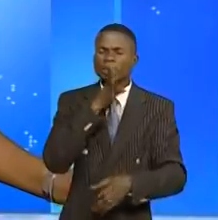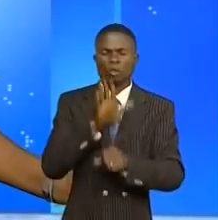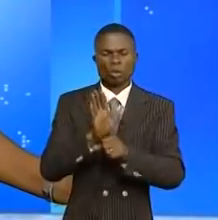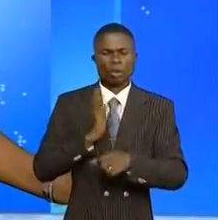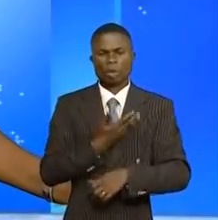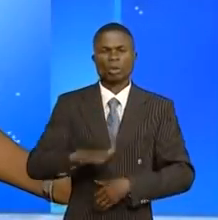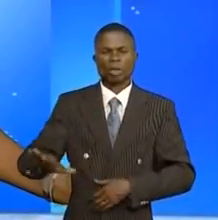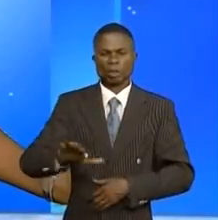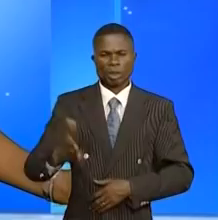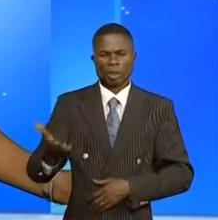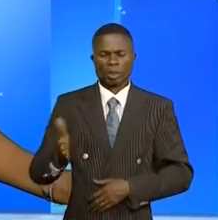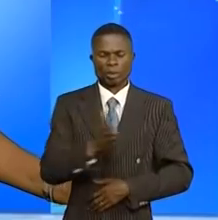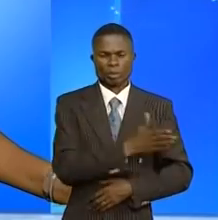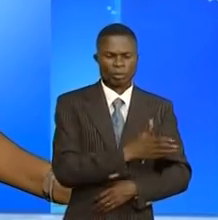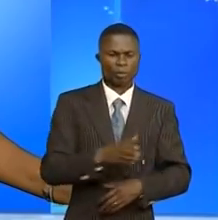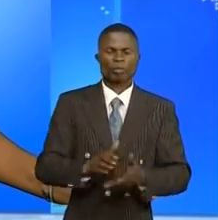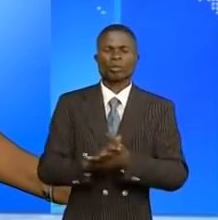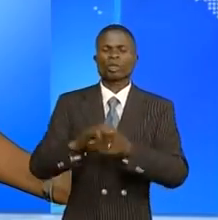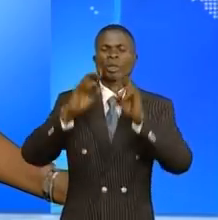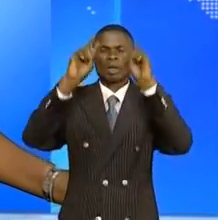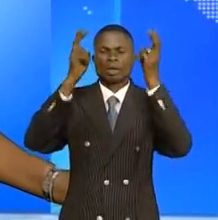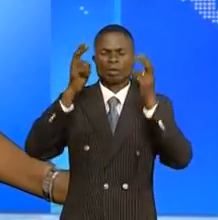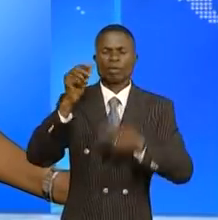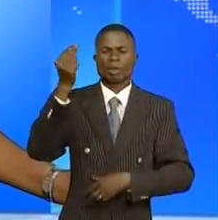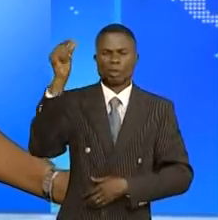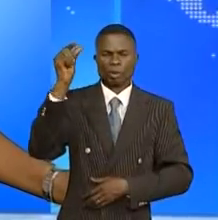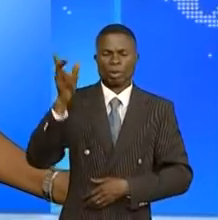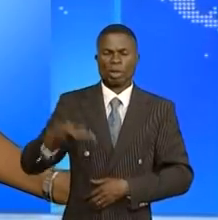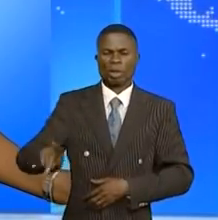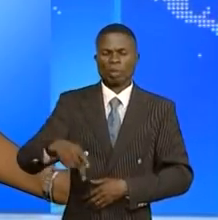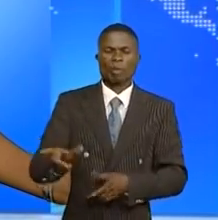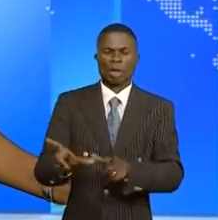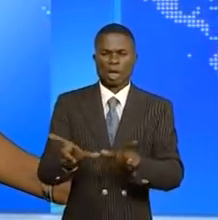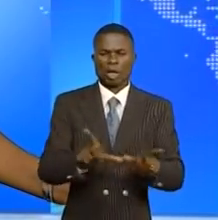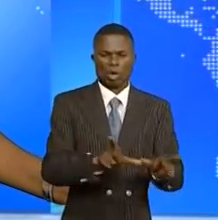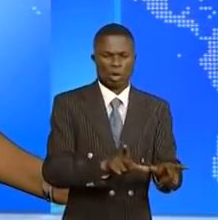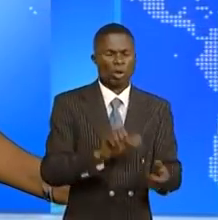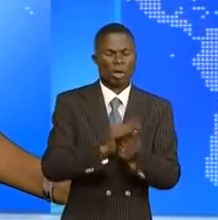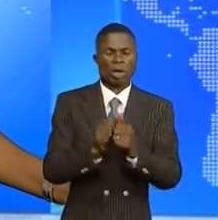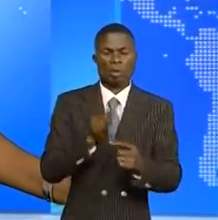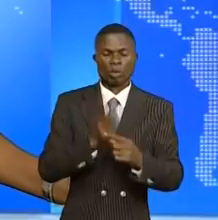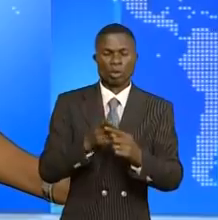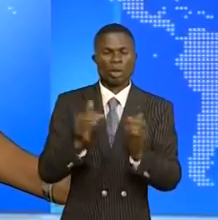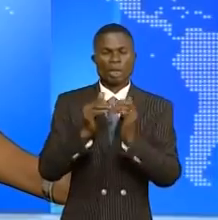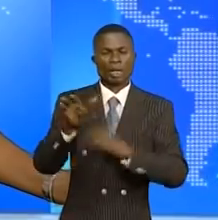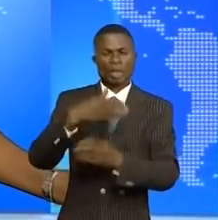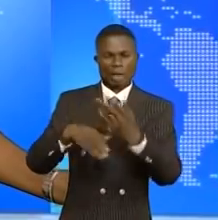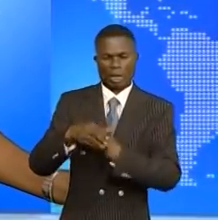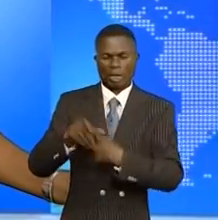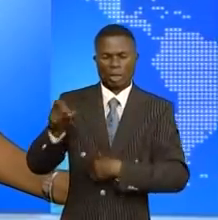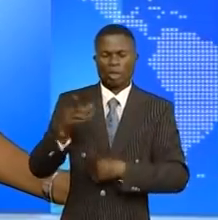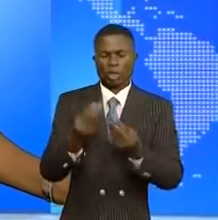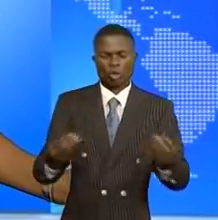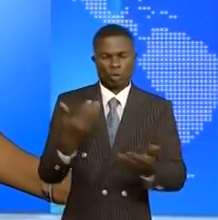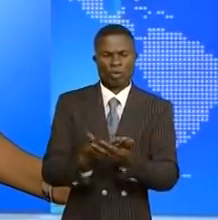duré. La cité minière de Fungurume, nous sommes dans la province de Lualaba, connaît un problème d'insécurité qui doit être